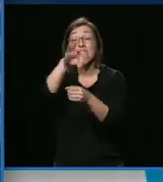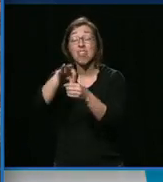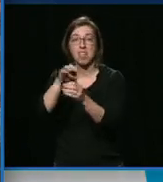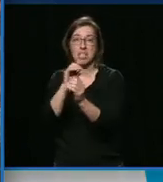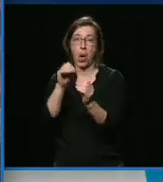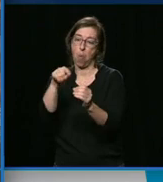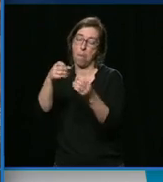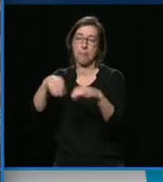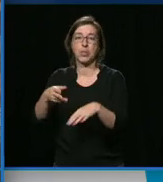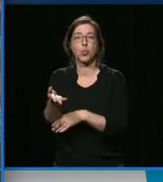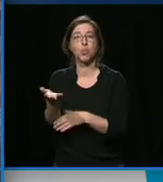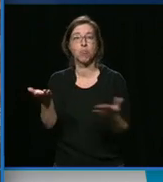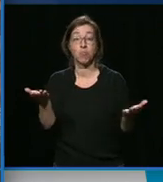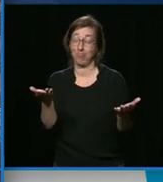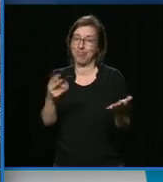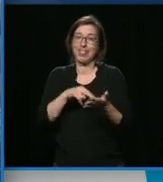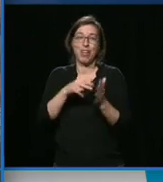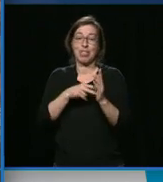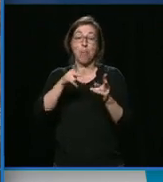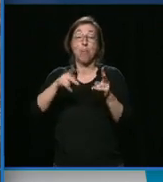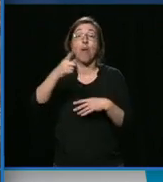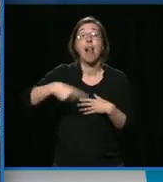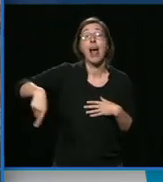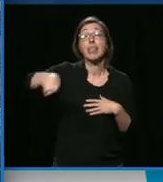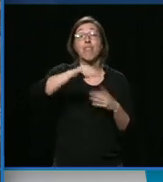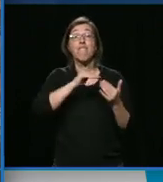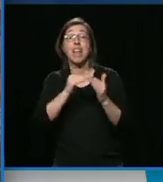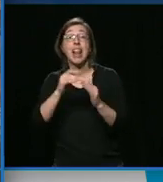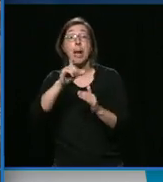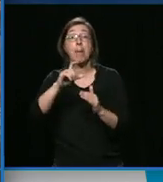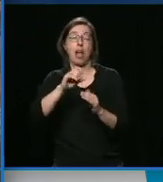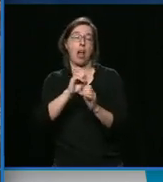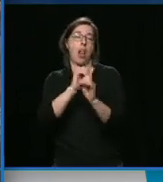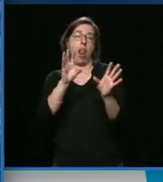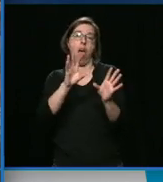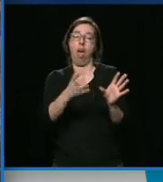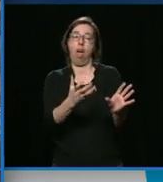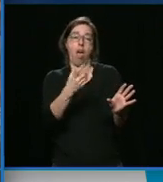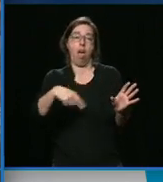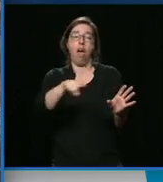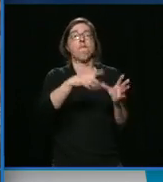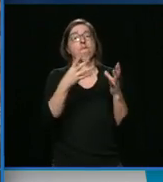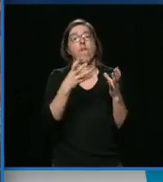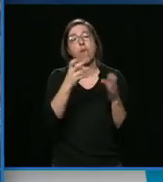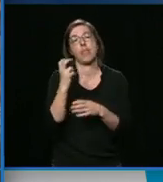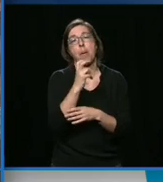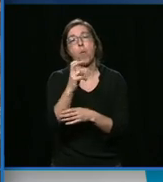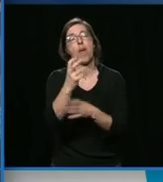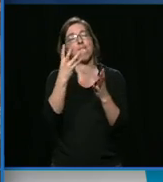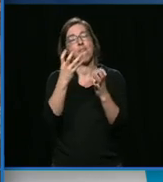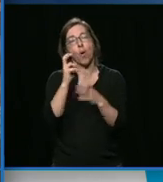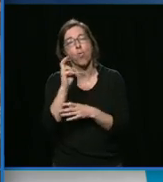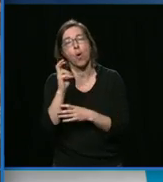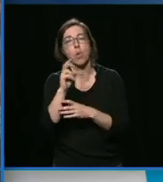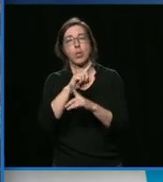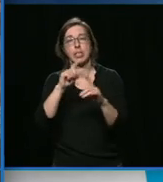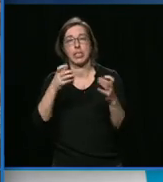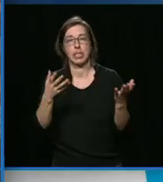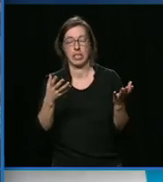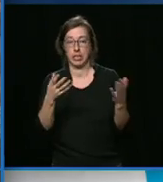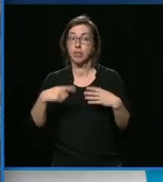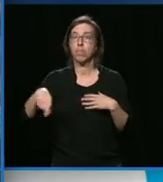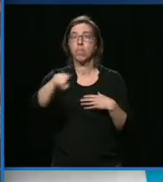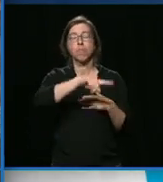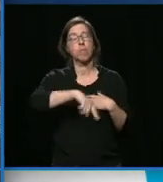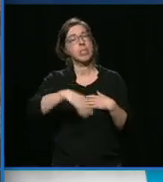Québec ont parlé démocratiquement dans une majorité écrasante. Ils veulent du transport en commun. Pourquoi? Parce que contrairement au premier ministre, ils prennent au sérieux